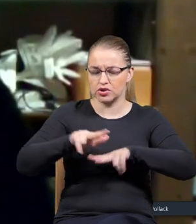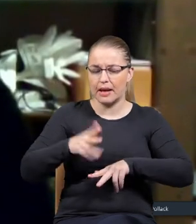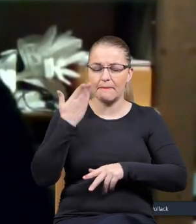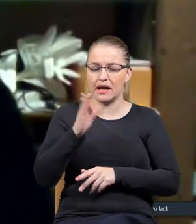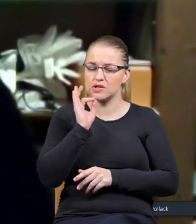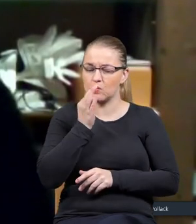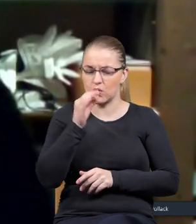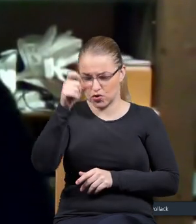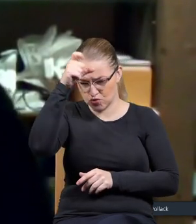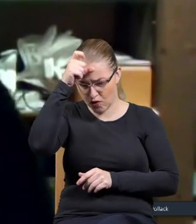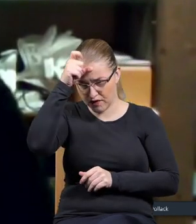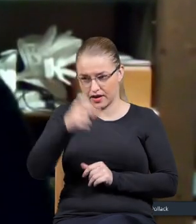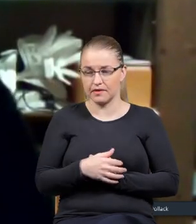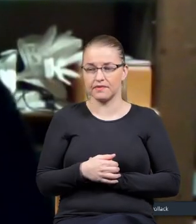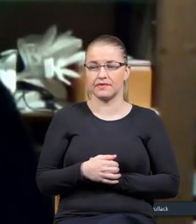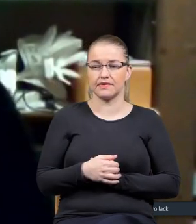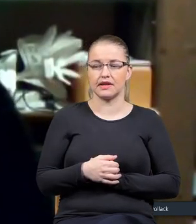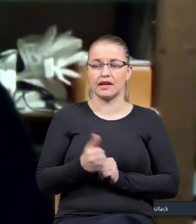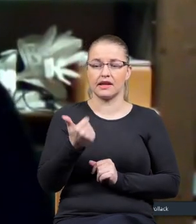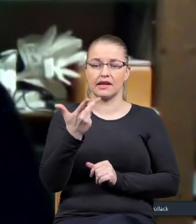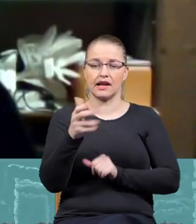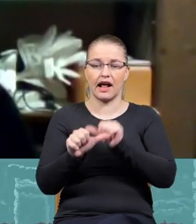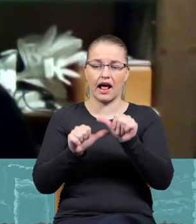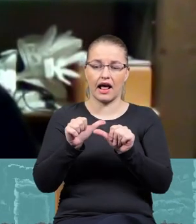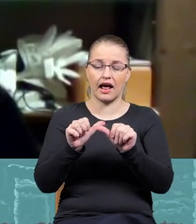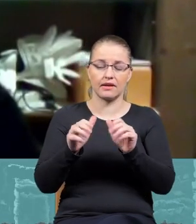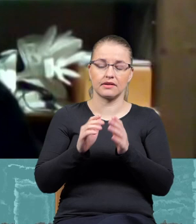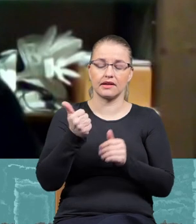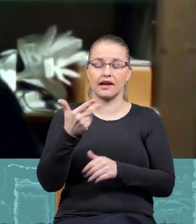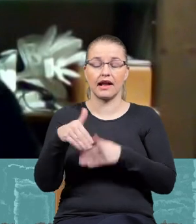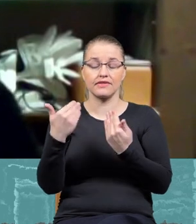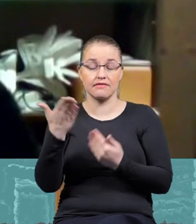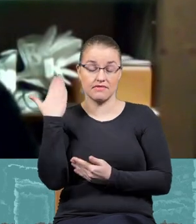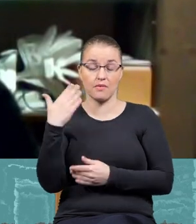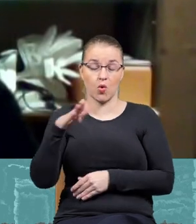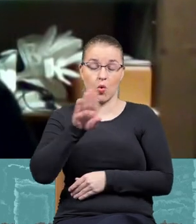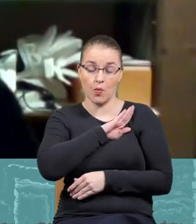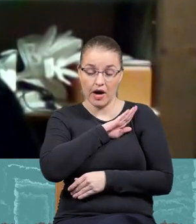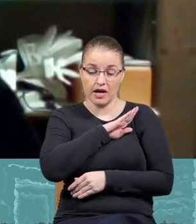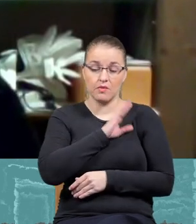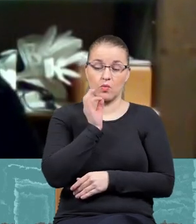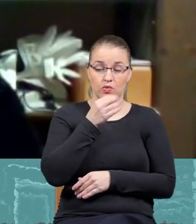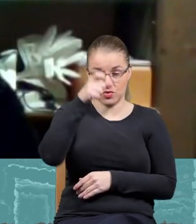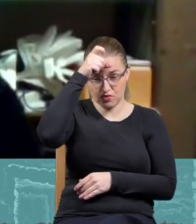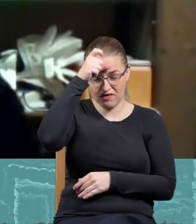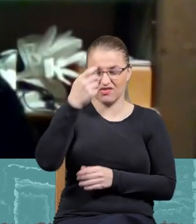młodego człowieka, który parę dni temu umarł, więc jestem trochę przygniebiony.